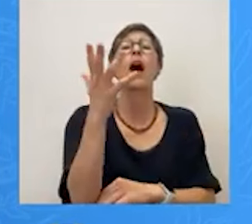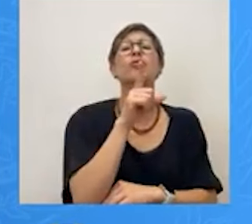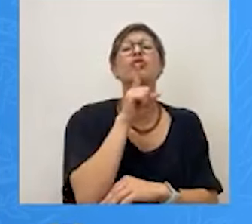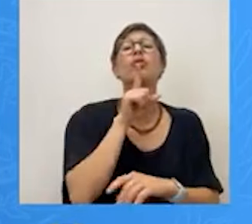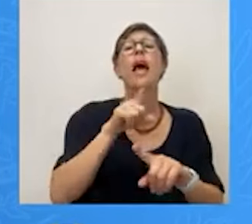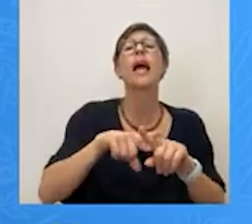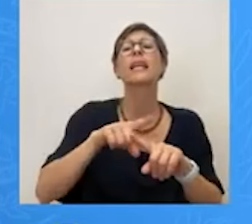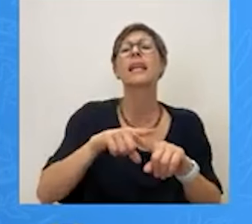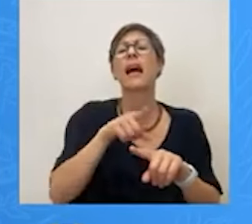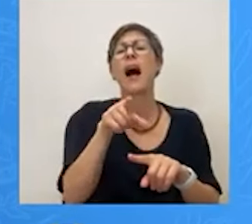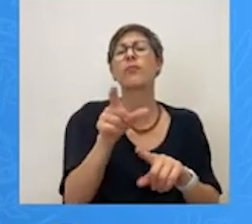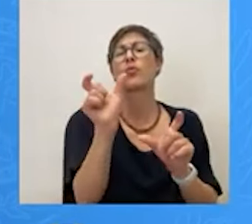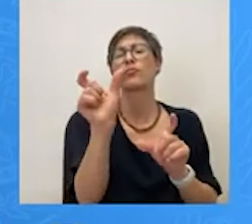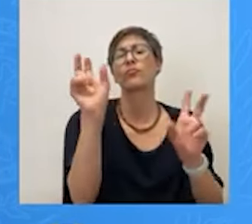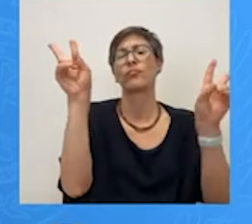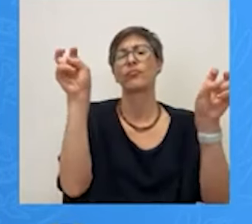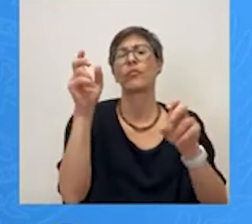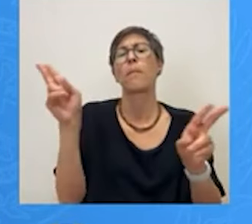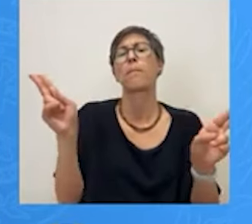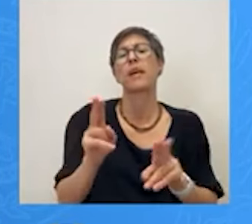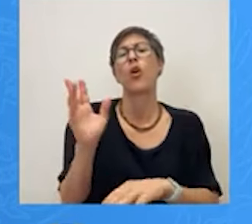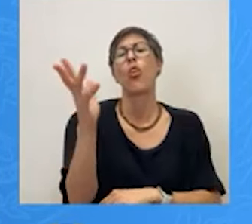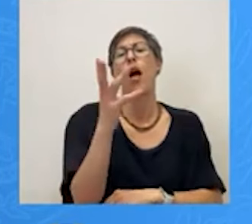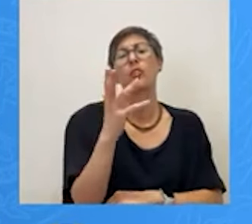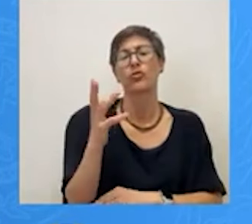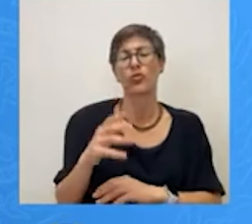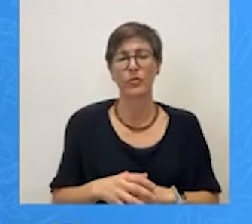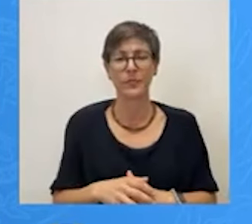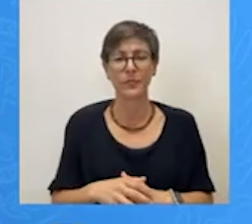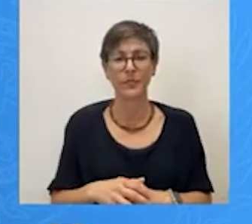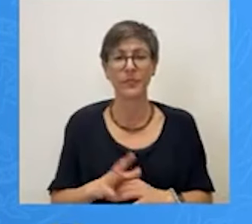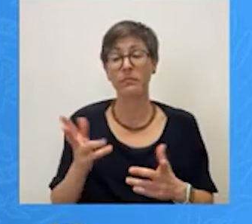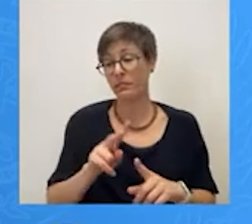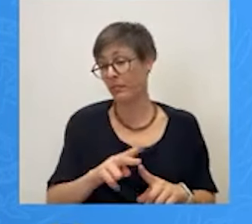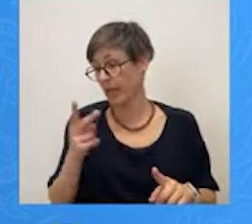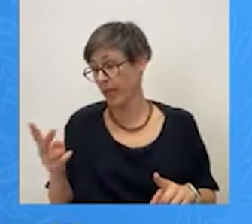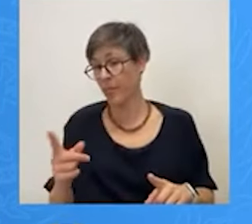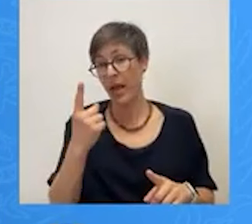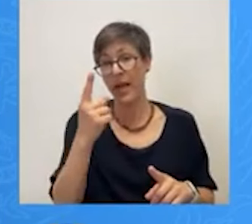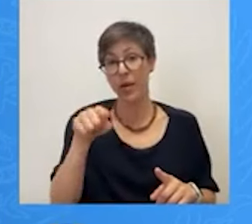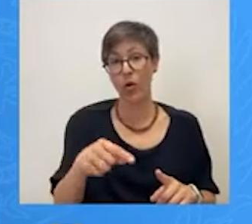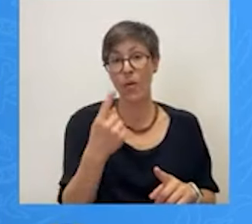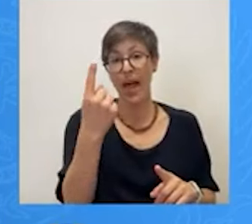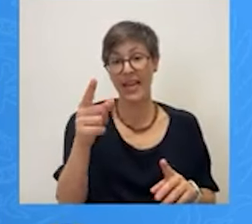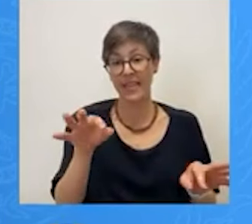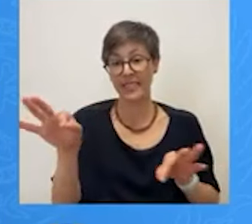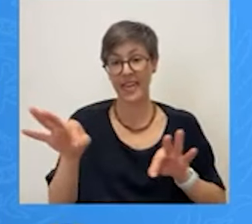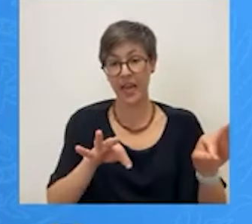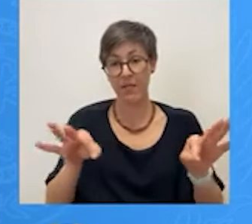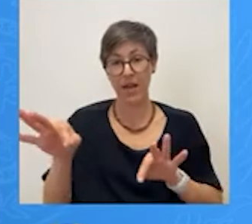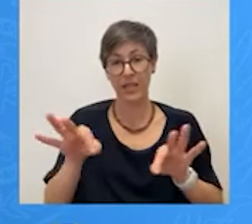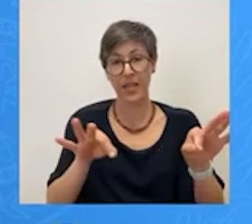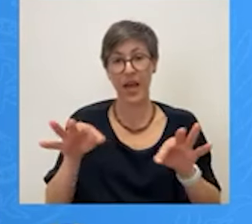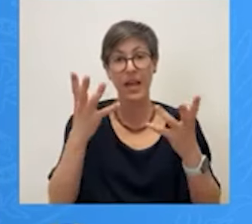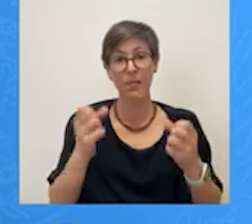Αλλά δίπλα ακριβώς από το 1,3 Από το 1,1 στρέμματα Υπάρχουν 8